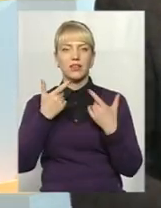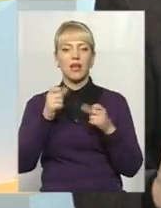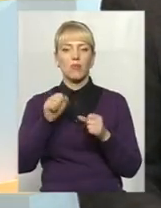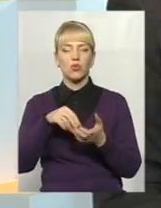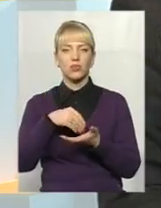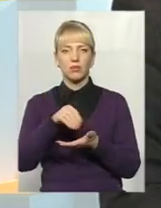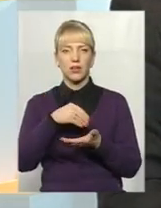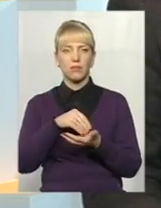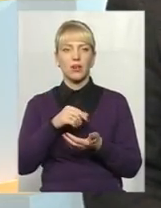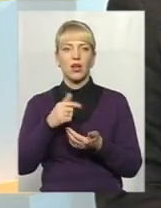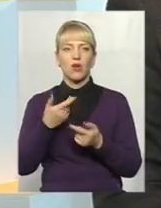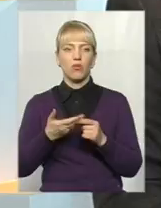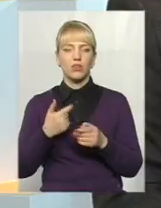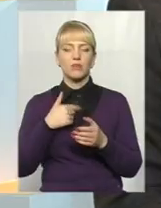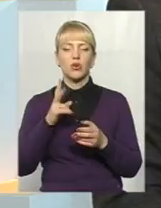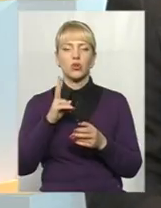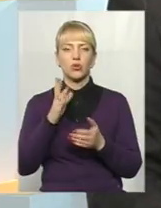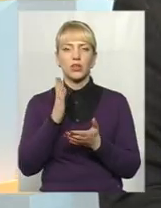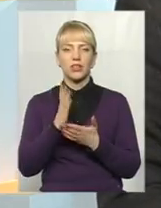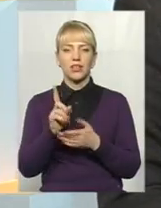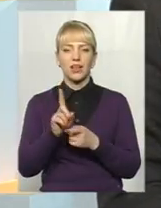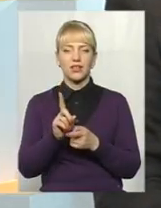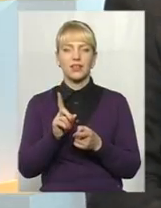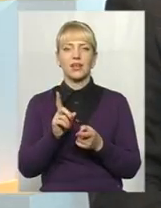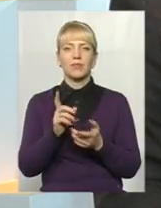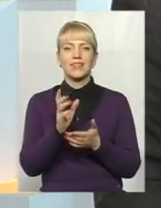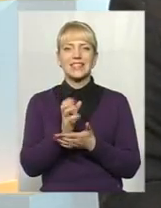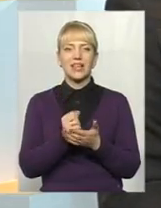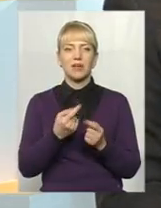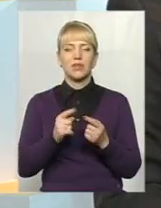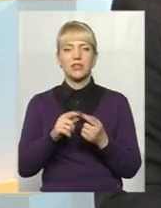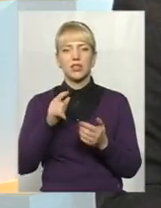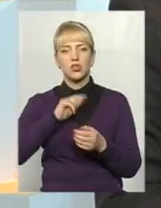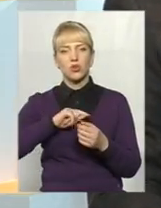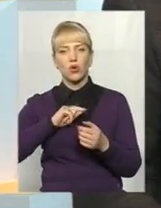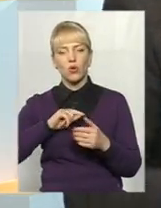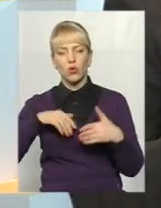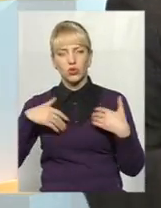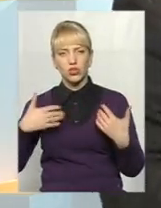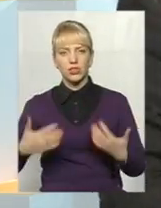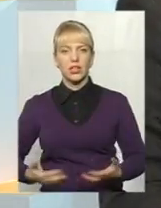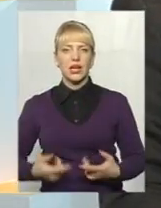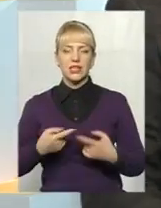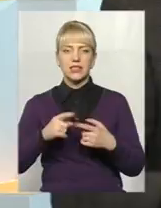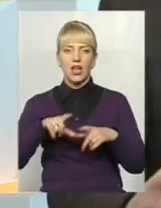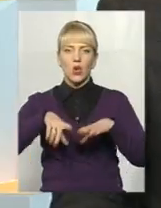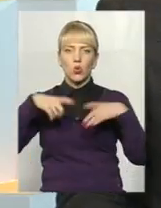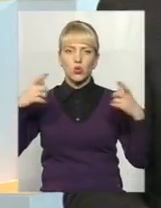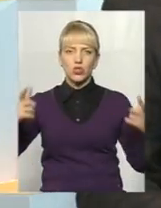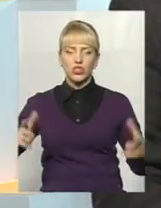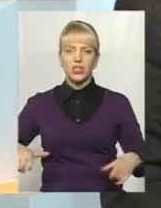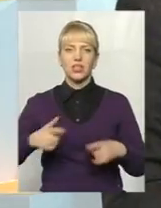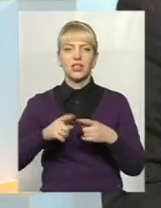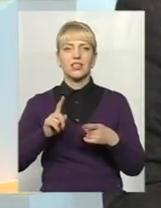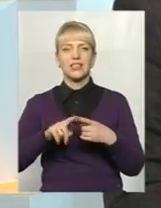всіх тих, хто володіє з такими скарбами, етнографічними, а це і сорочки, це рушники, це і страдавні шафи, вивози